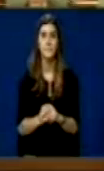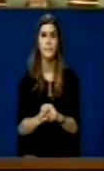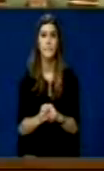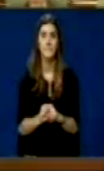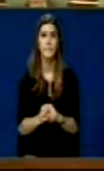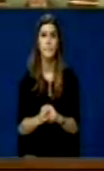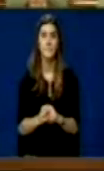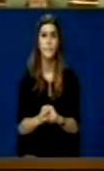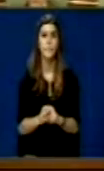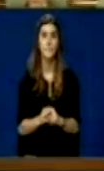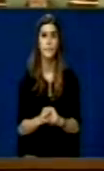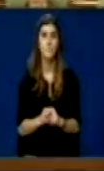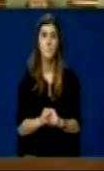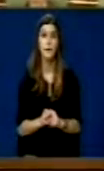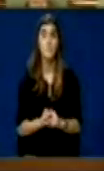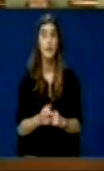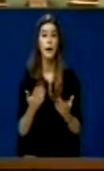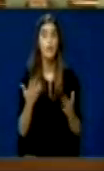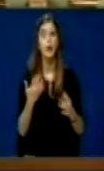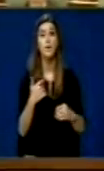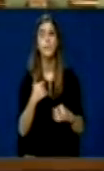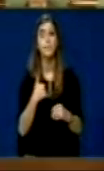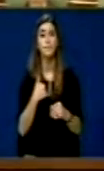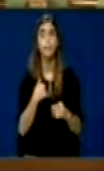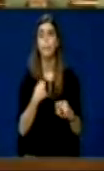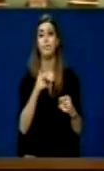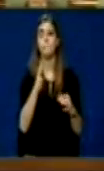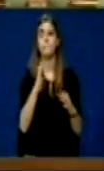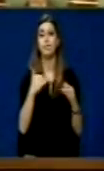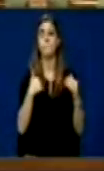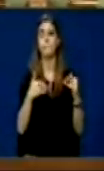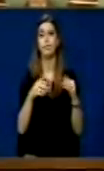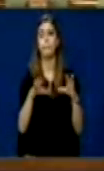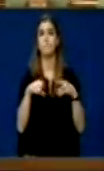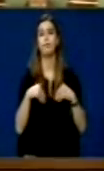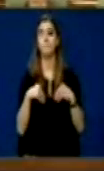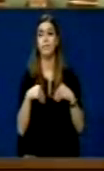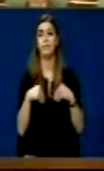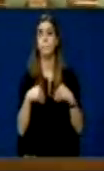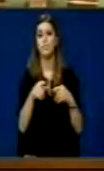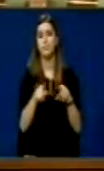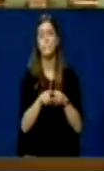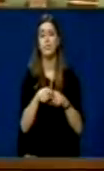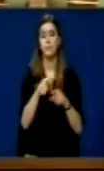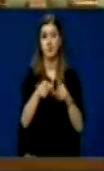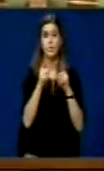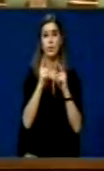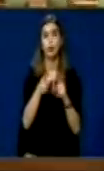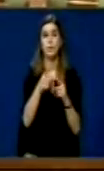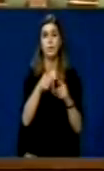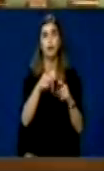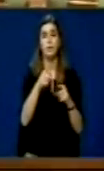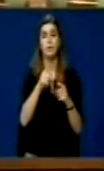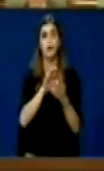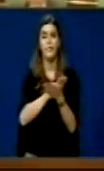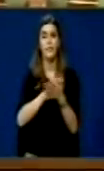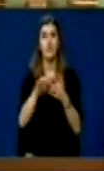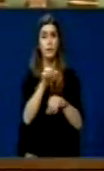Por, nuk do të mund të pajtojshë që këja amnisti do duajt të atribojt si qëtë qëveria